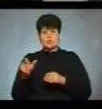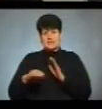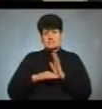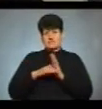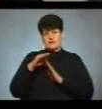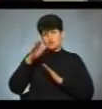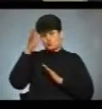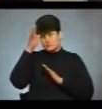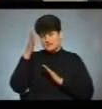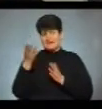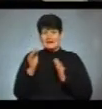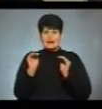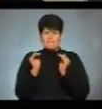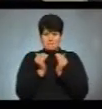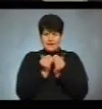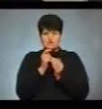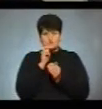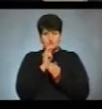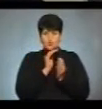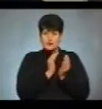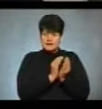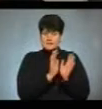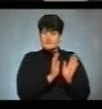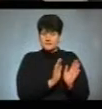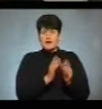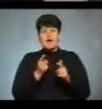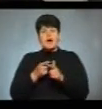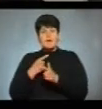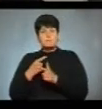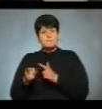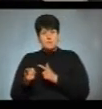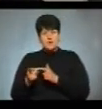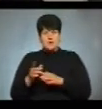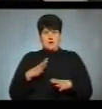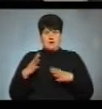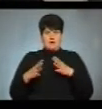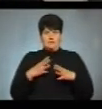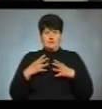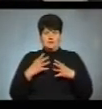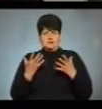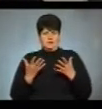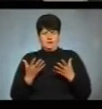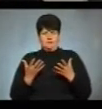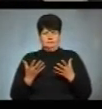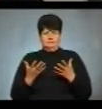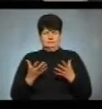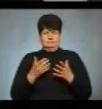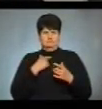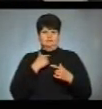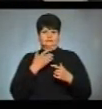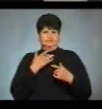співвітою, яких є меншість в Україні, або емоційно-образно, скажімо так, і